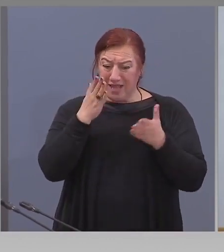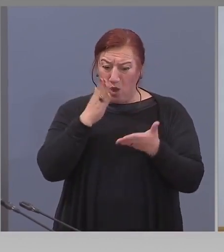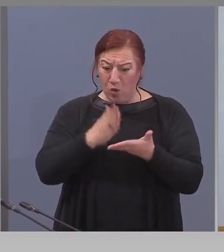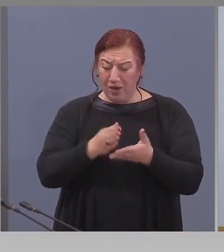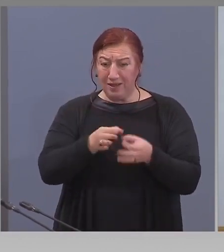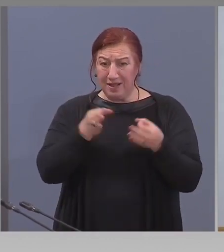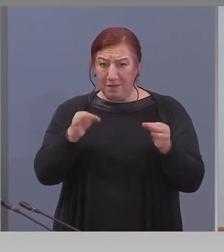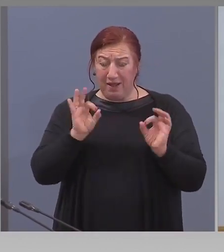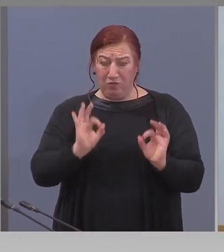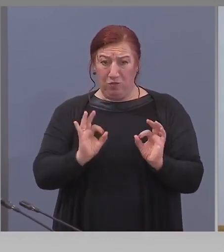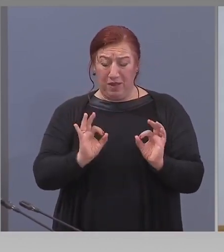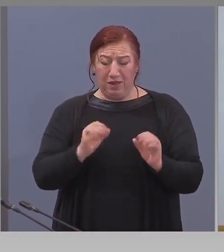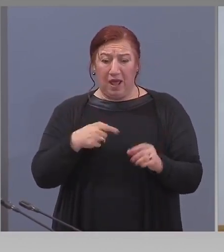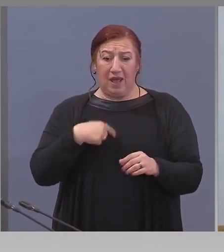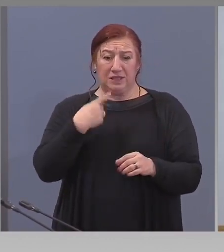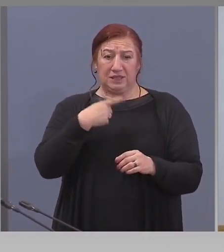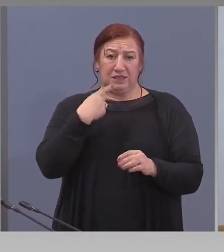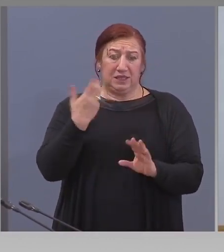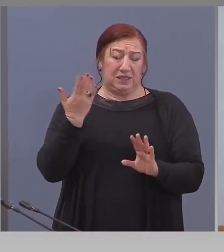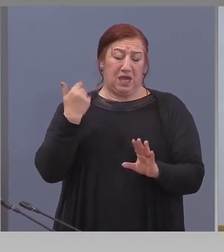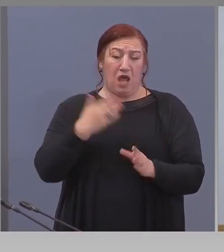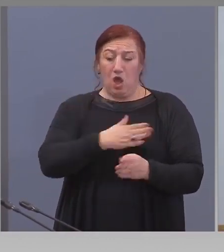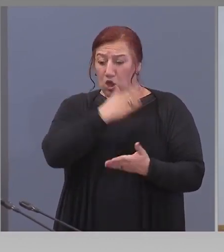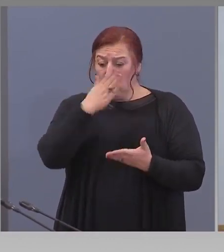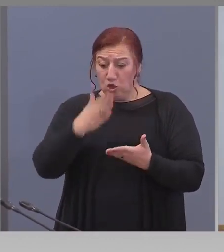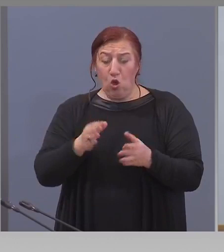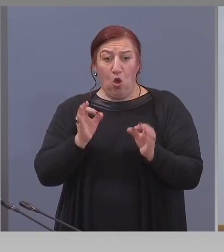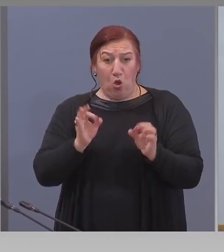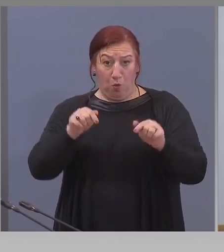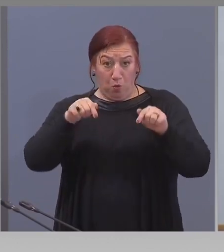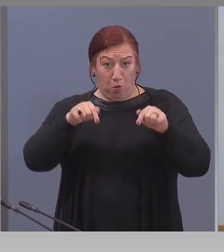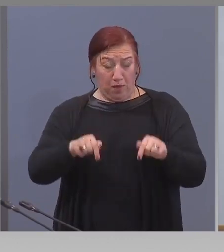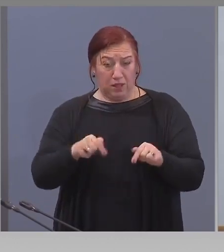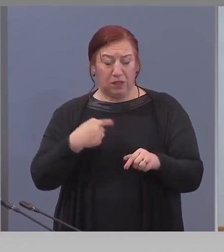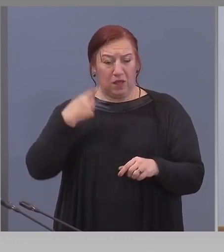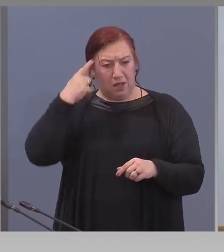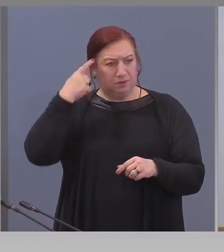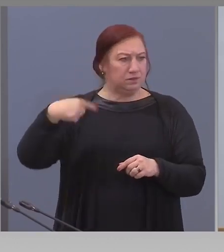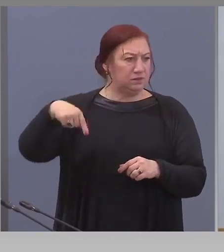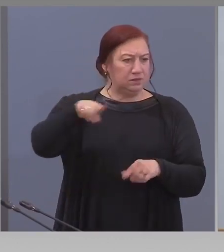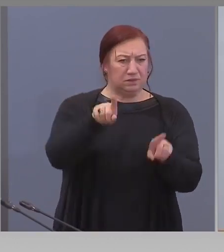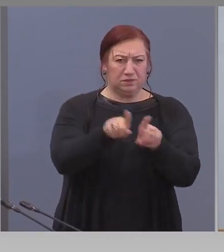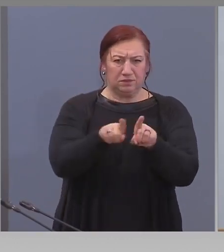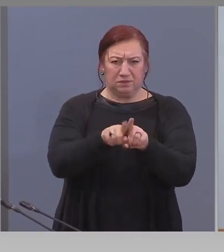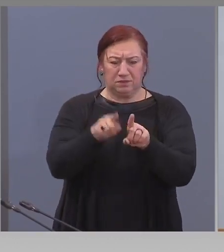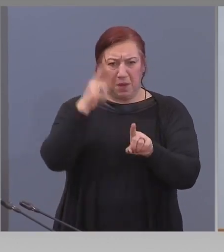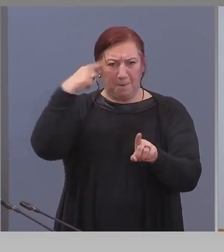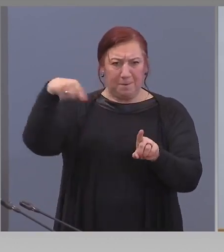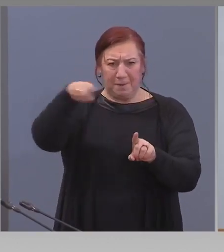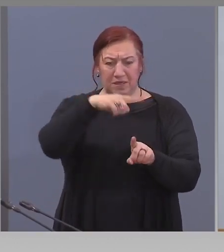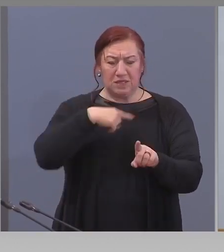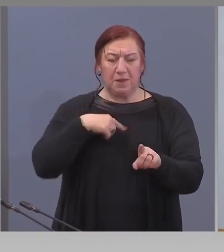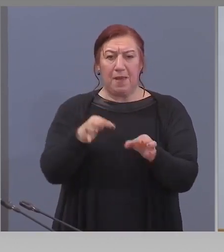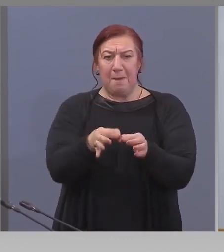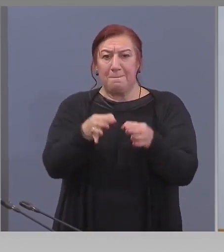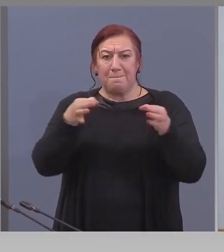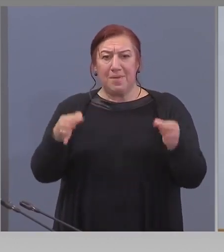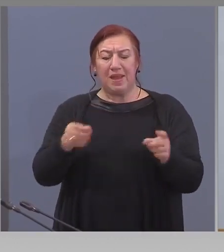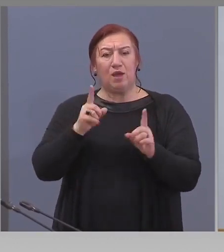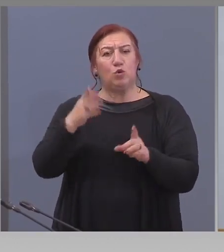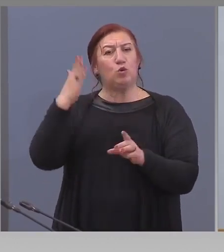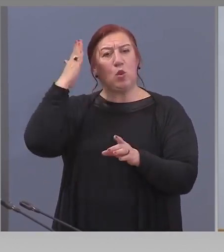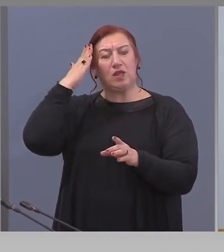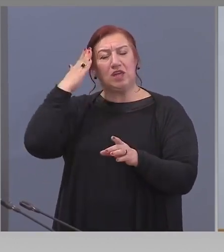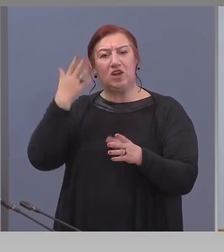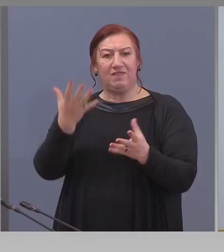Аз го изразих в моя общ текст. До момента считаме, единодушни сме, че мерките, които се предприемат от държавата,